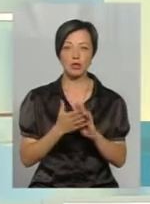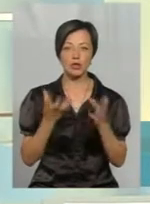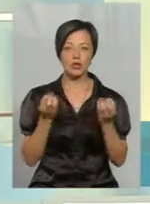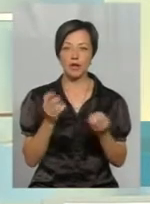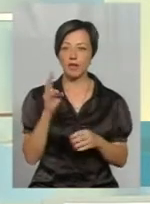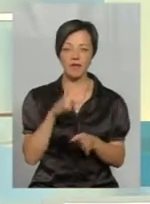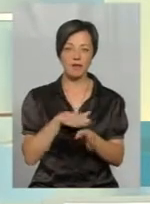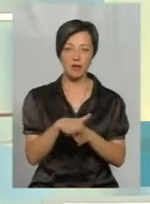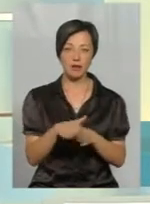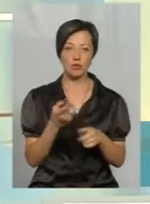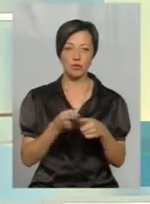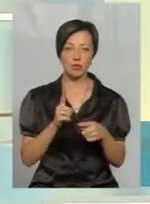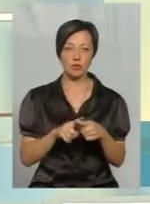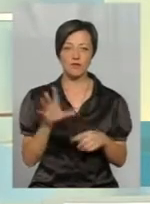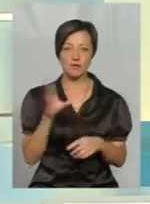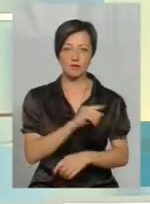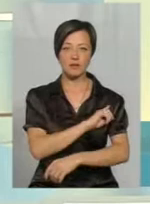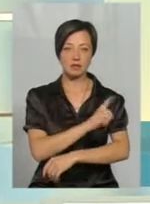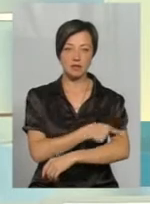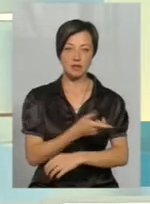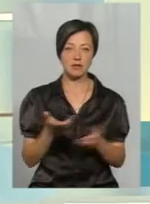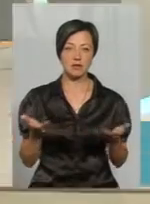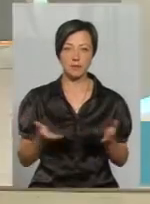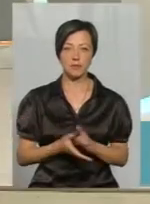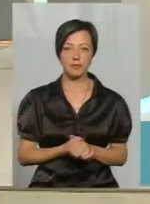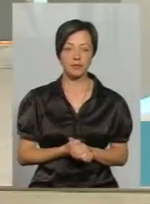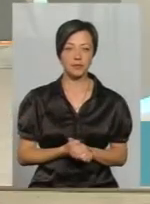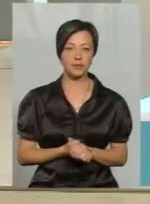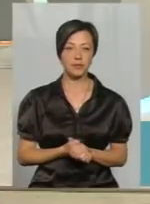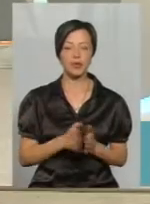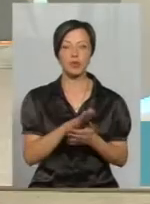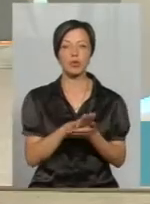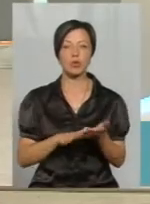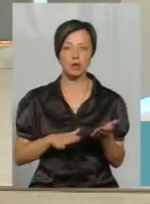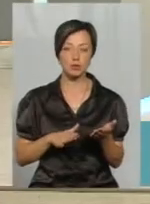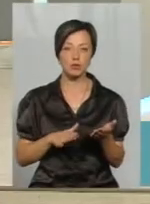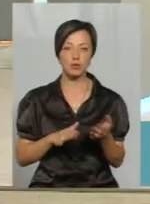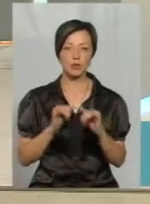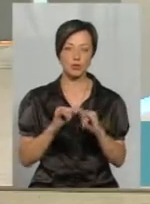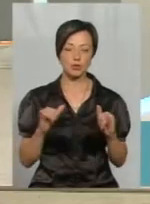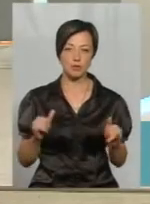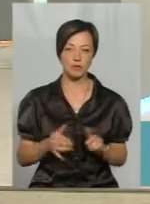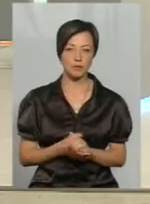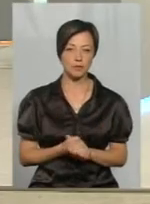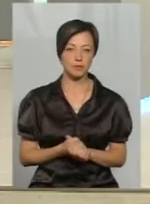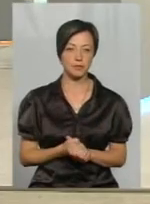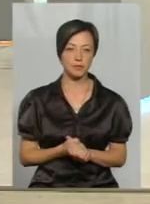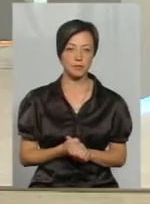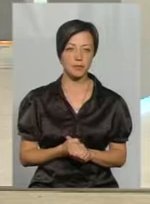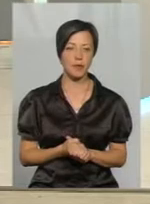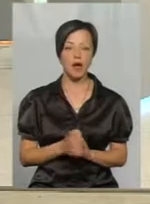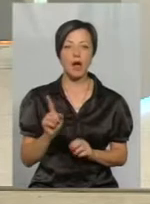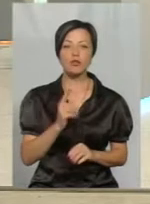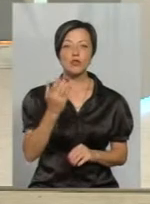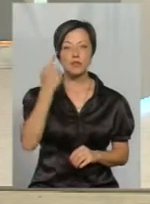виконана, тому ще все в силі, в подальшому, скажімо так, розвитку. Пане Василю, що